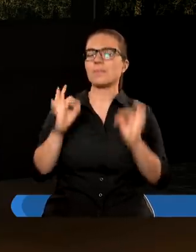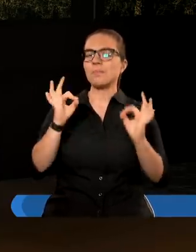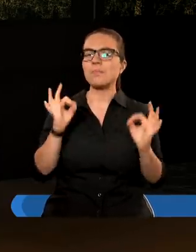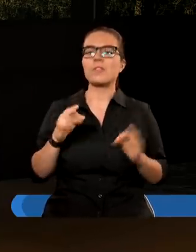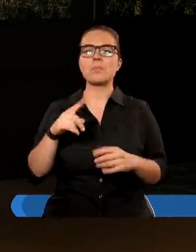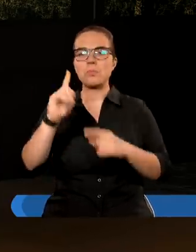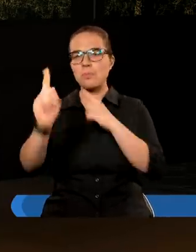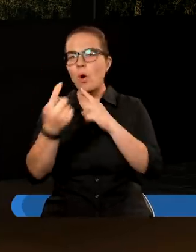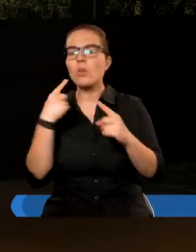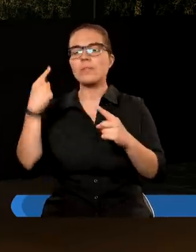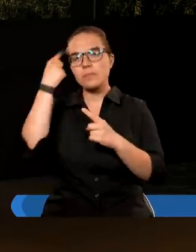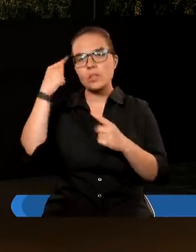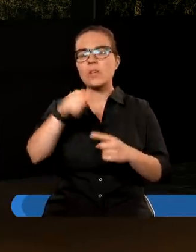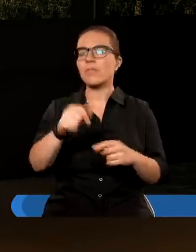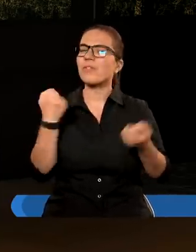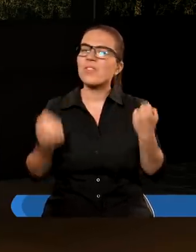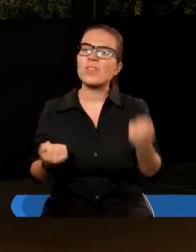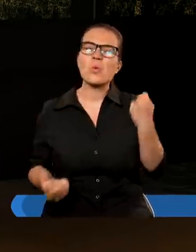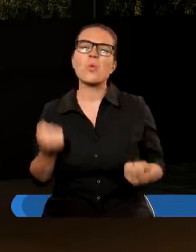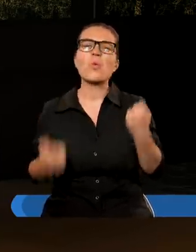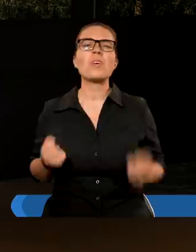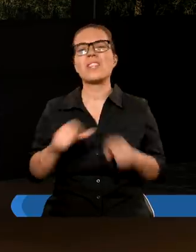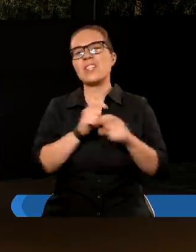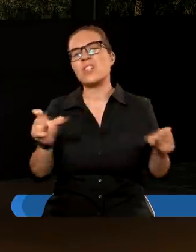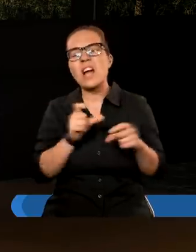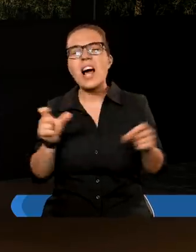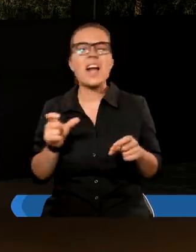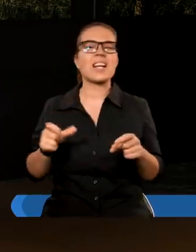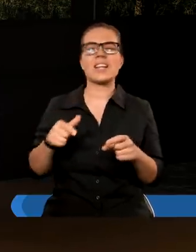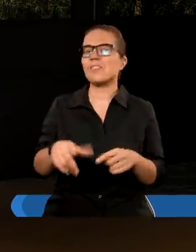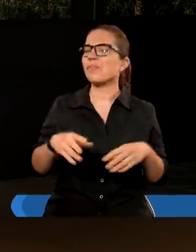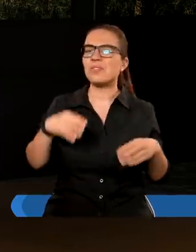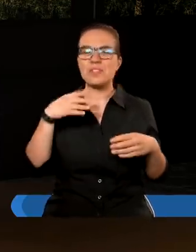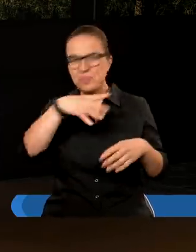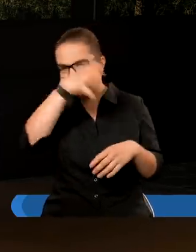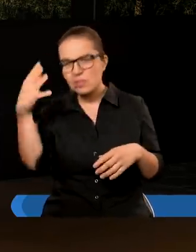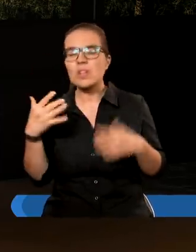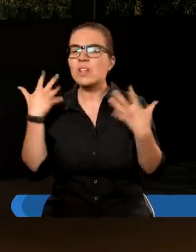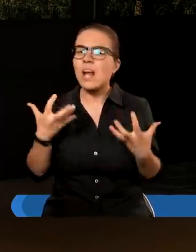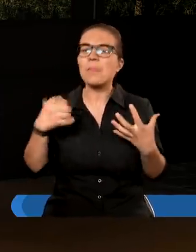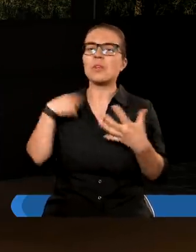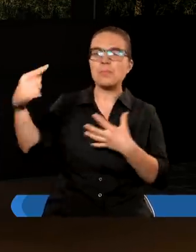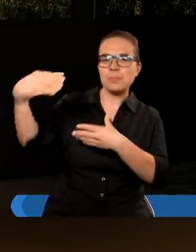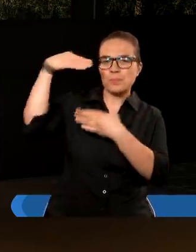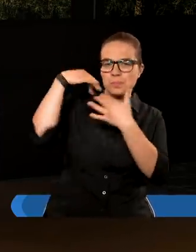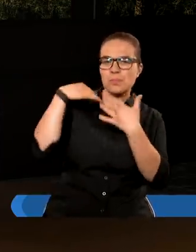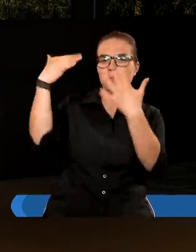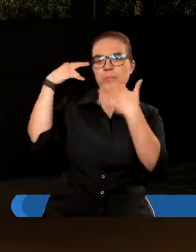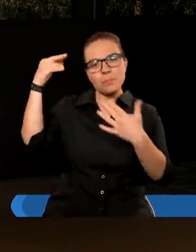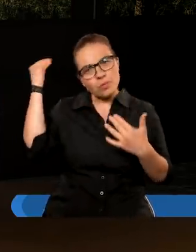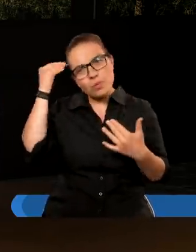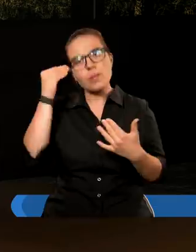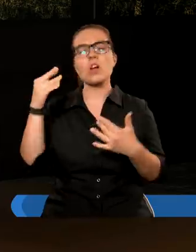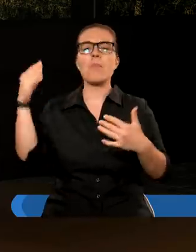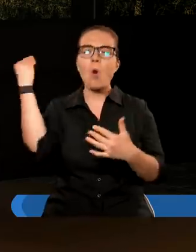ciężkich i ciemnych czasach, które są i które jeszcze mają nastąpić. Prosimy Cię, żebyś teraz nas pouczał,